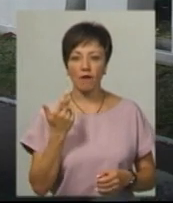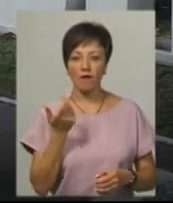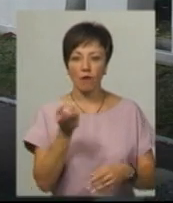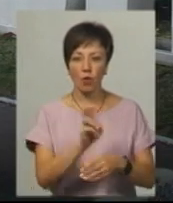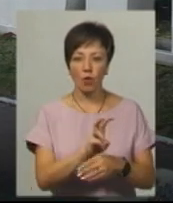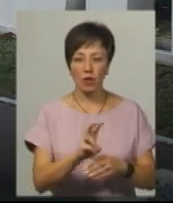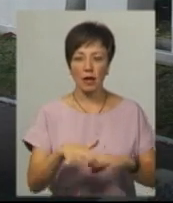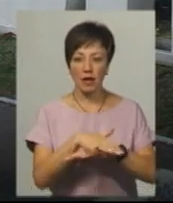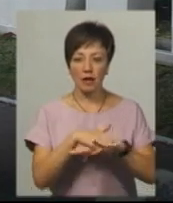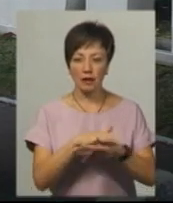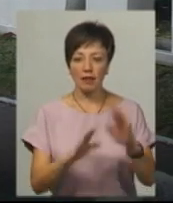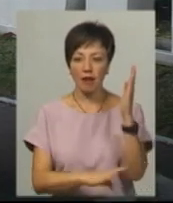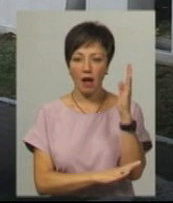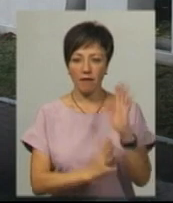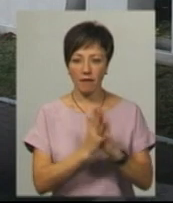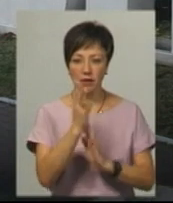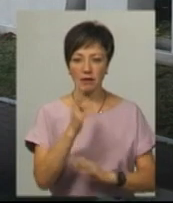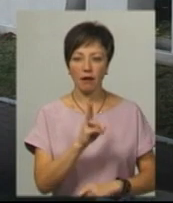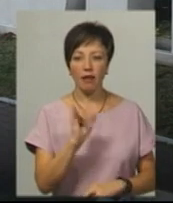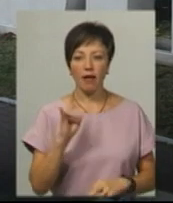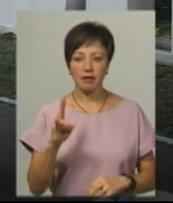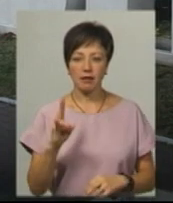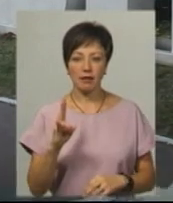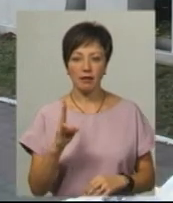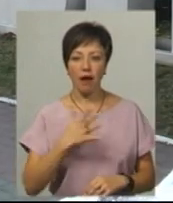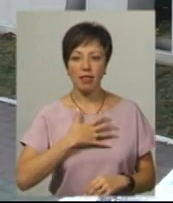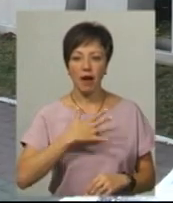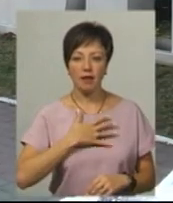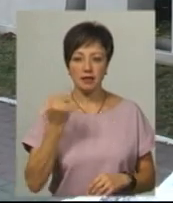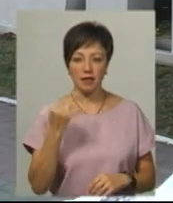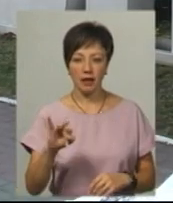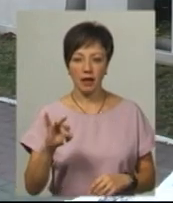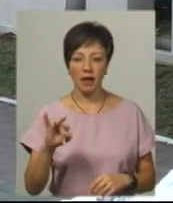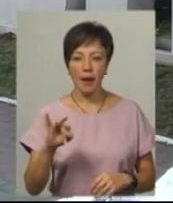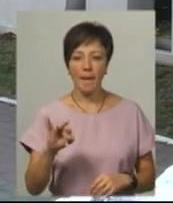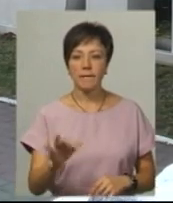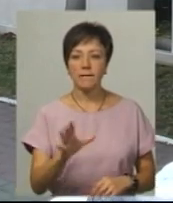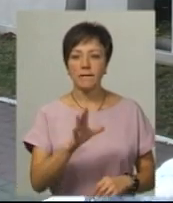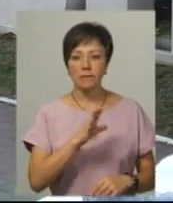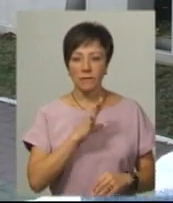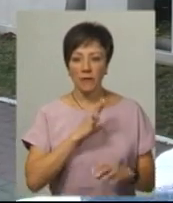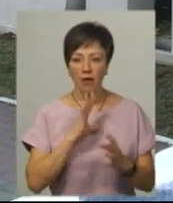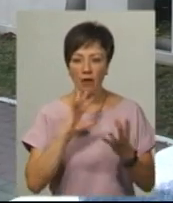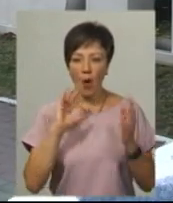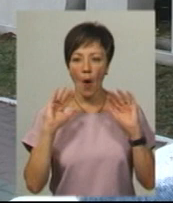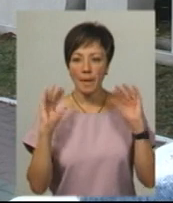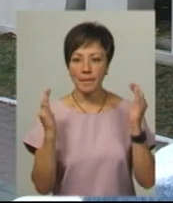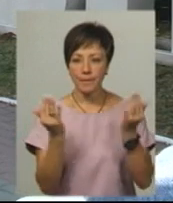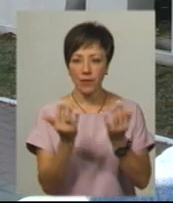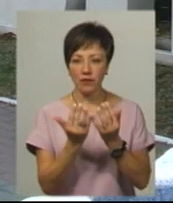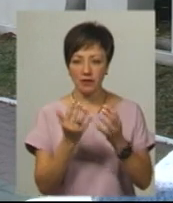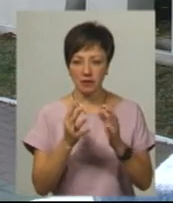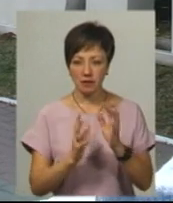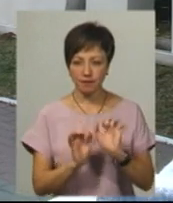велике дерево, клен канадський, який був оповитим тими вогнищами.